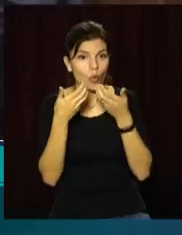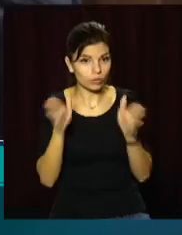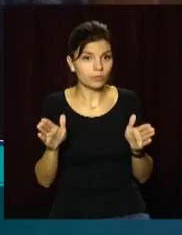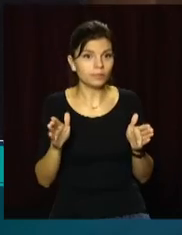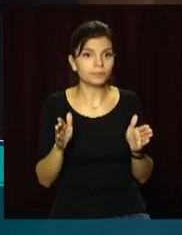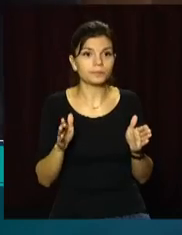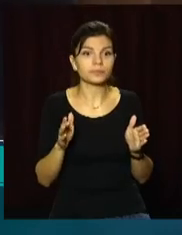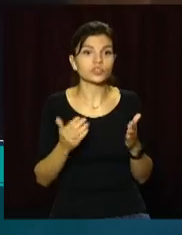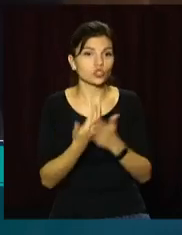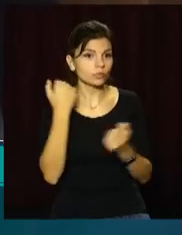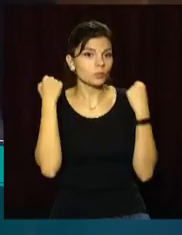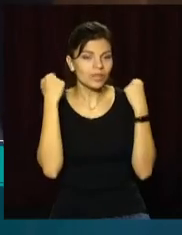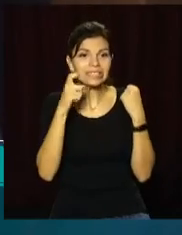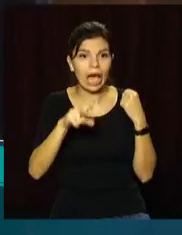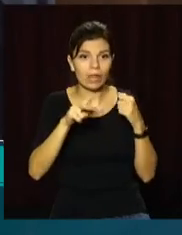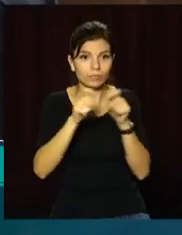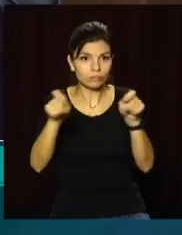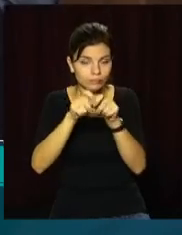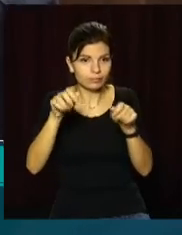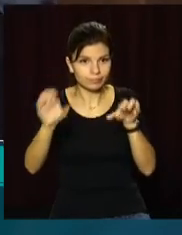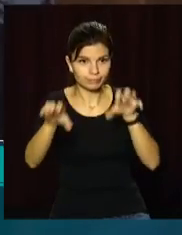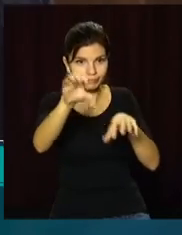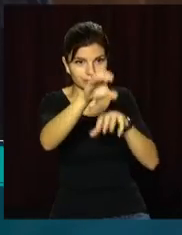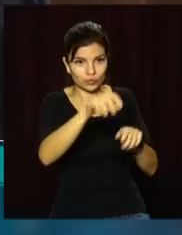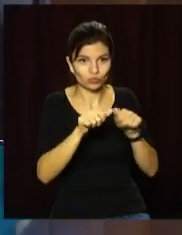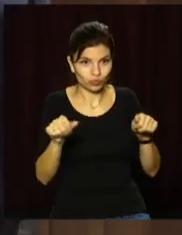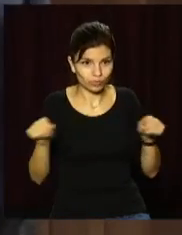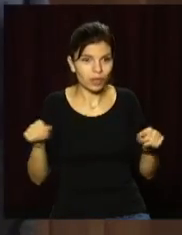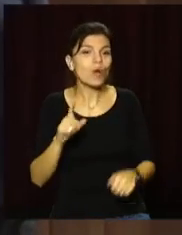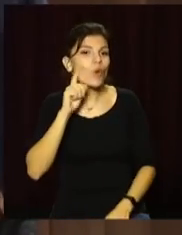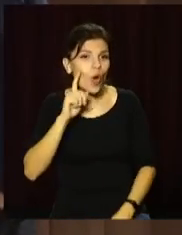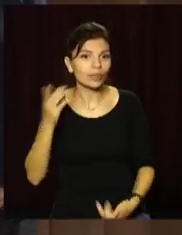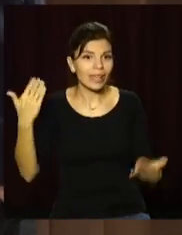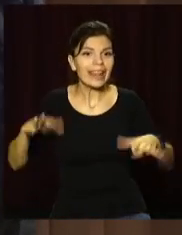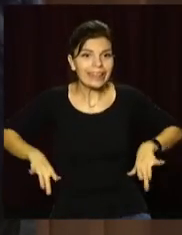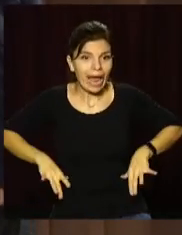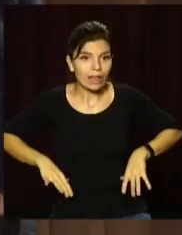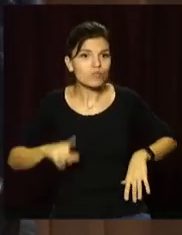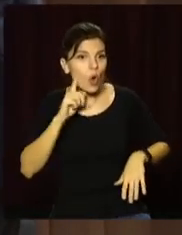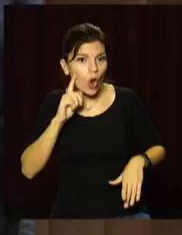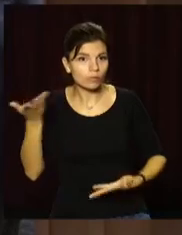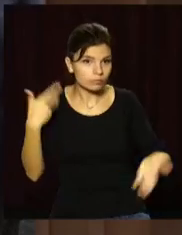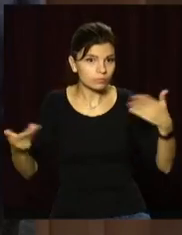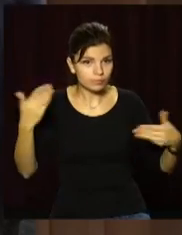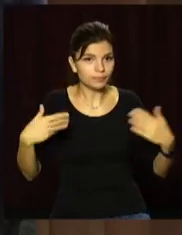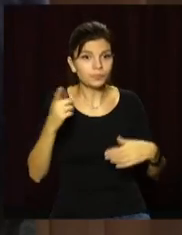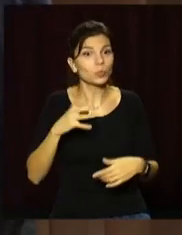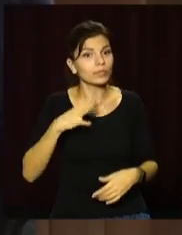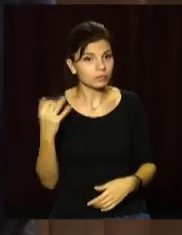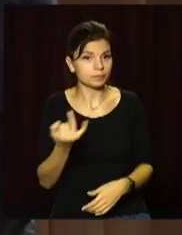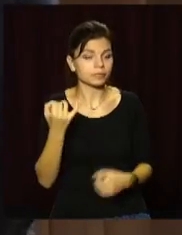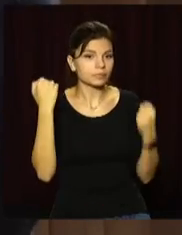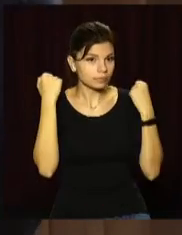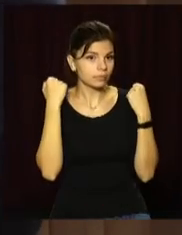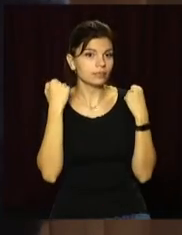новоспортивних залів, як можна більше підключення молодих спеціалів, тренеров. Ну і щоб був інтересний